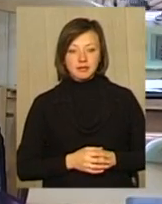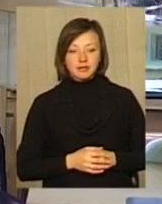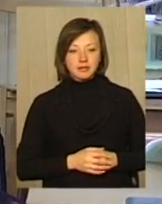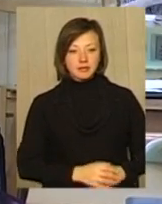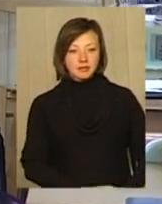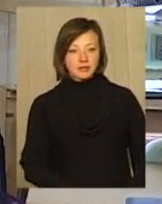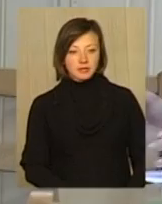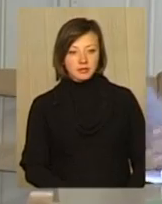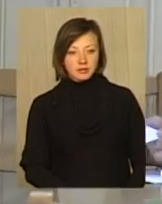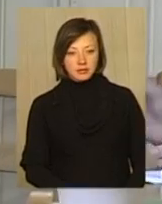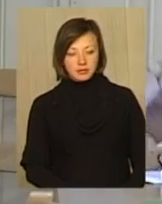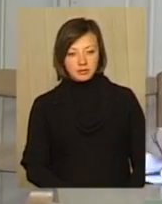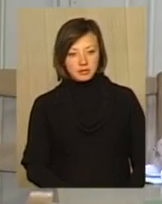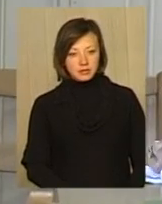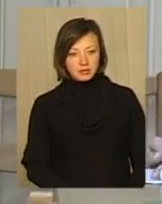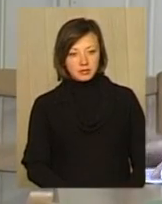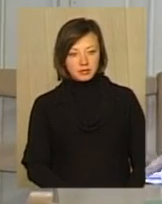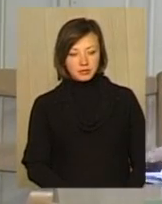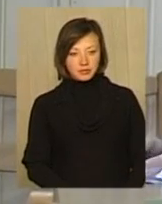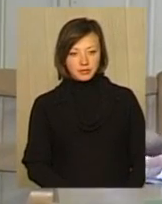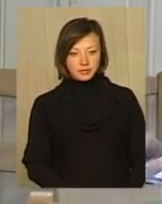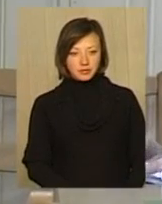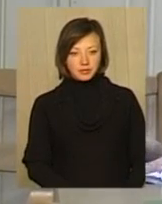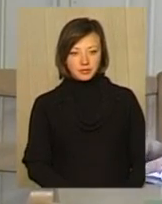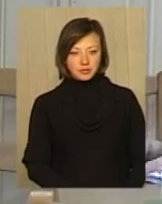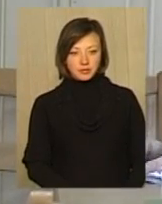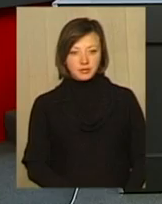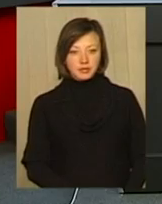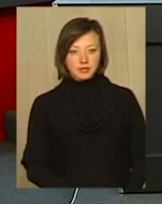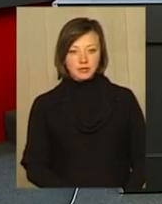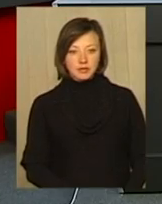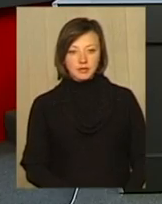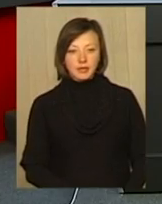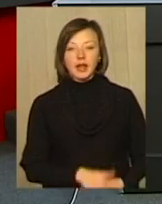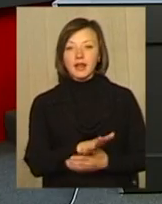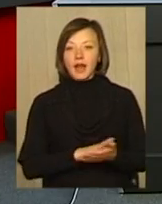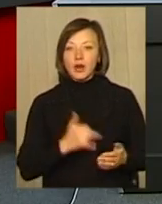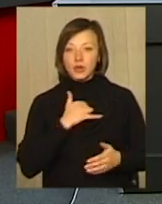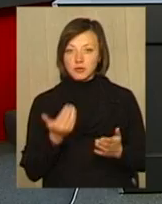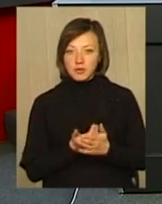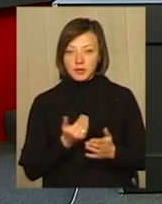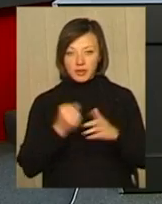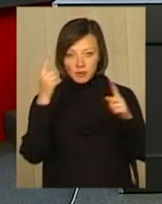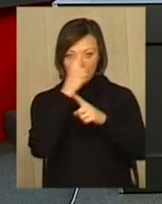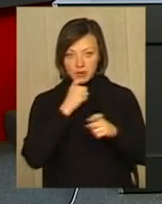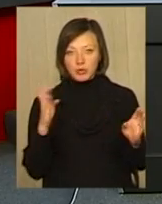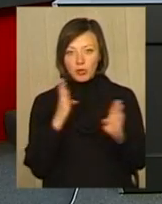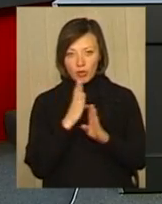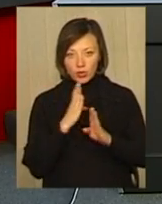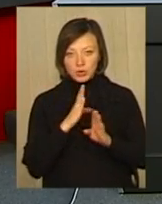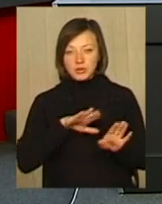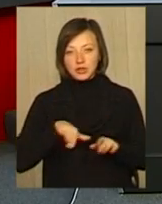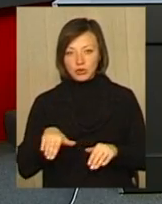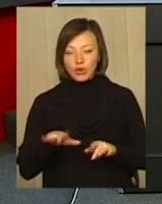Астафурова, Олександр Галян, Дем'ян, Цегольник для Подільської панорами. Далі у нашому випуску інформація про погоду.